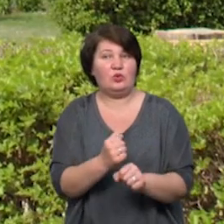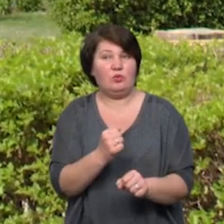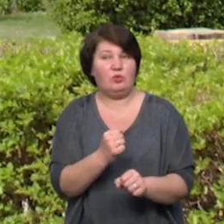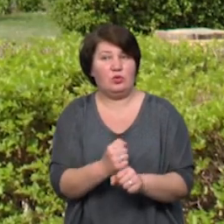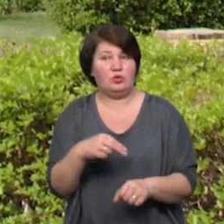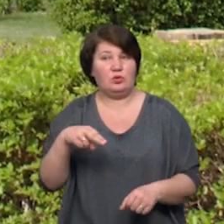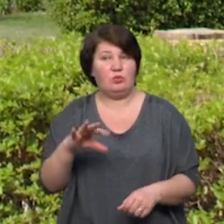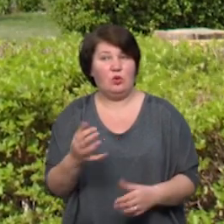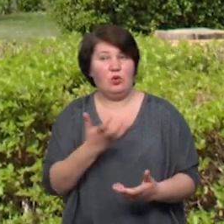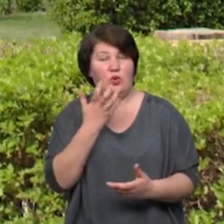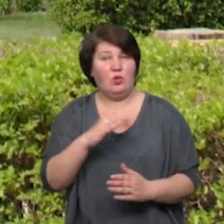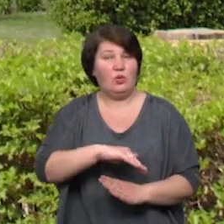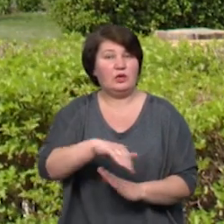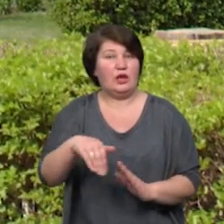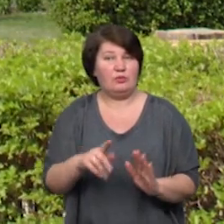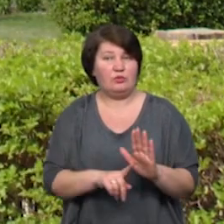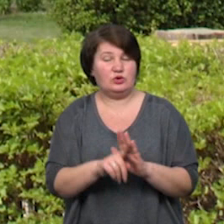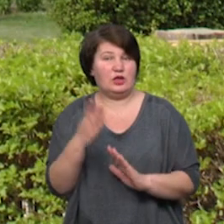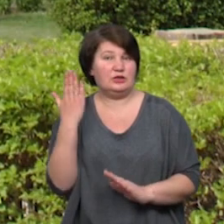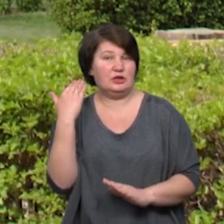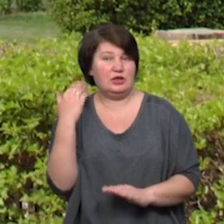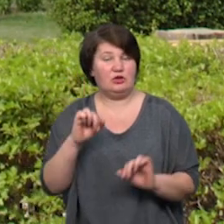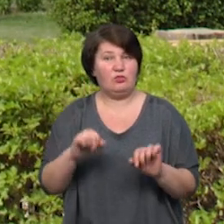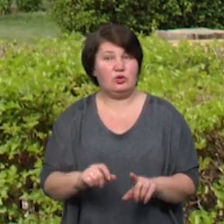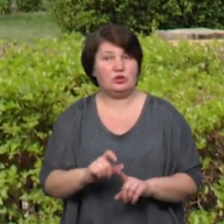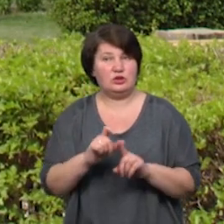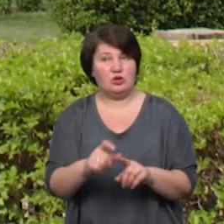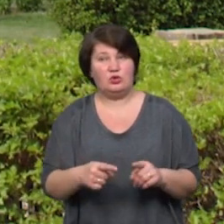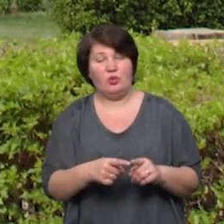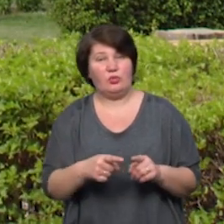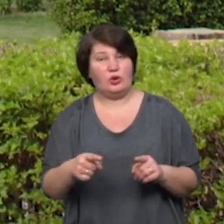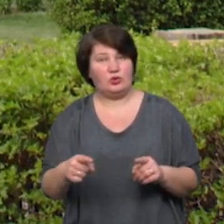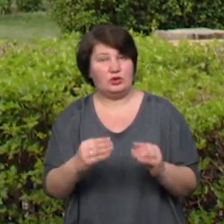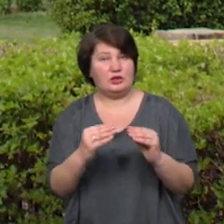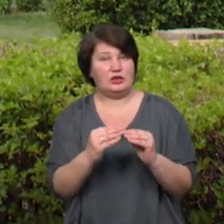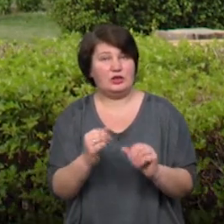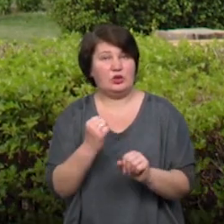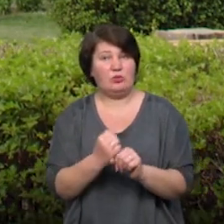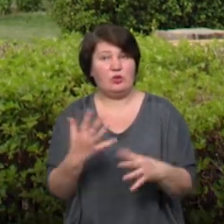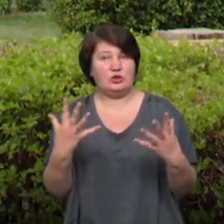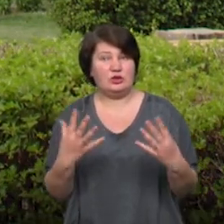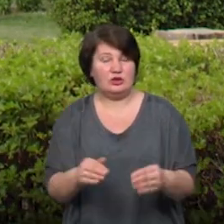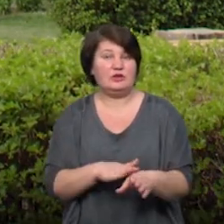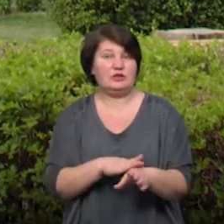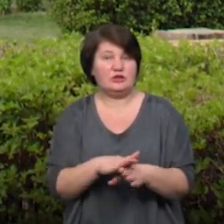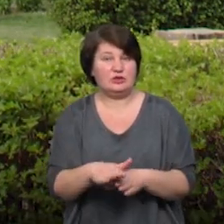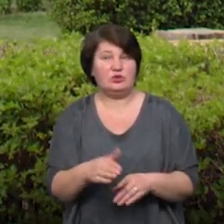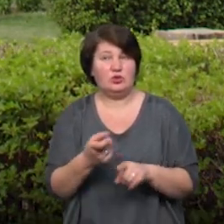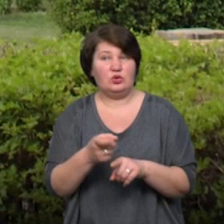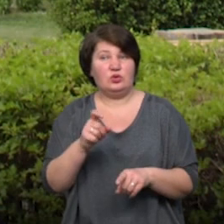утепленню почалися зовсім недавно. Можна сказати, що впродовж 10 робочих днів здійснено дуже стільки